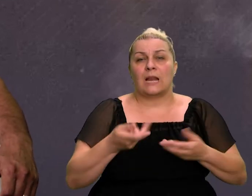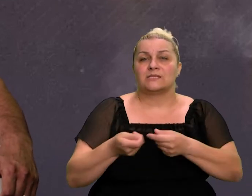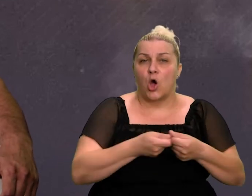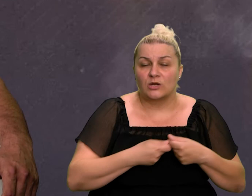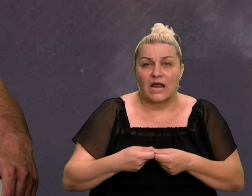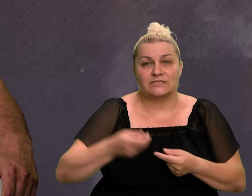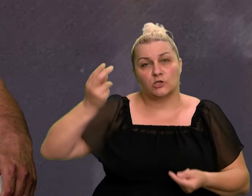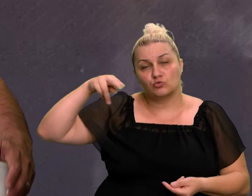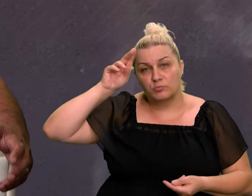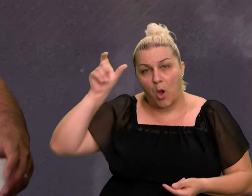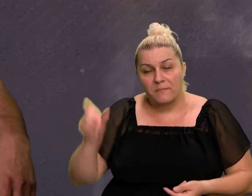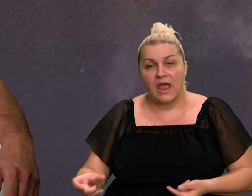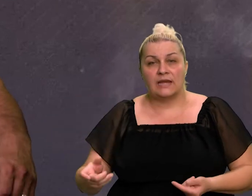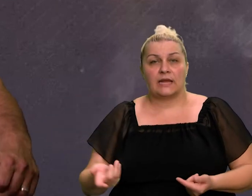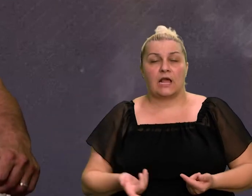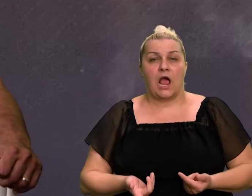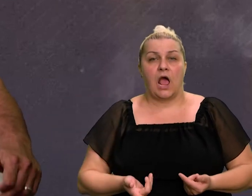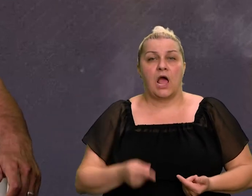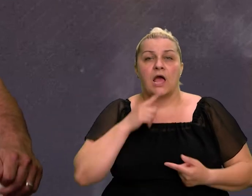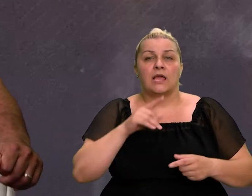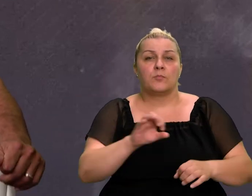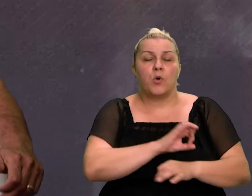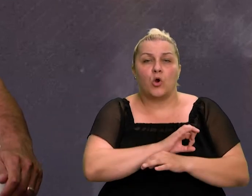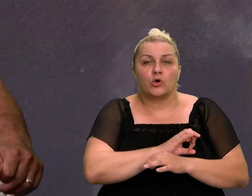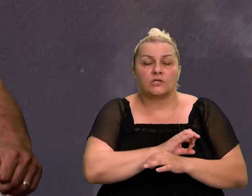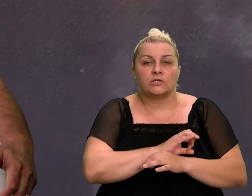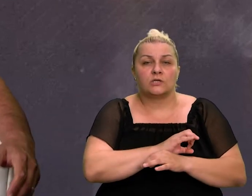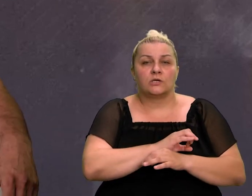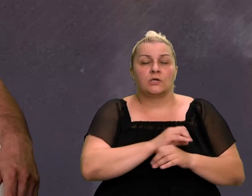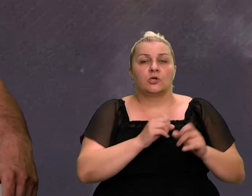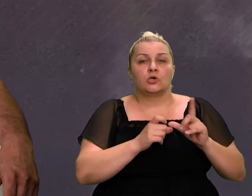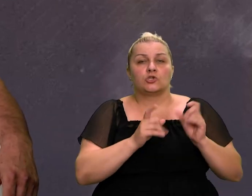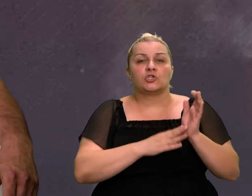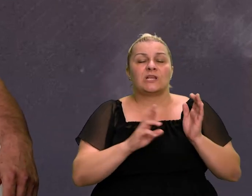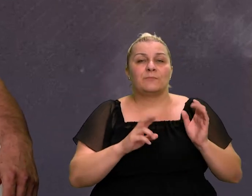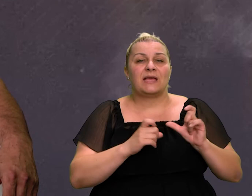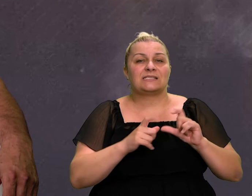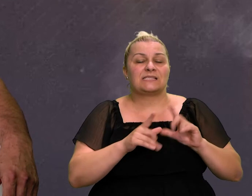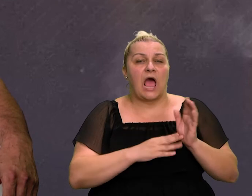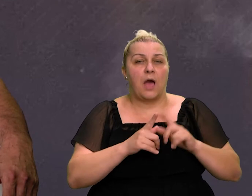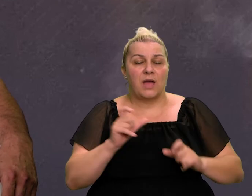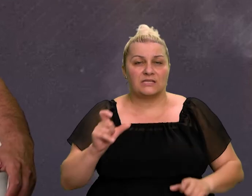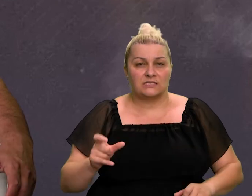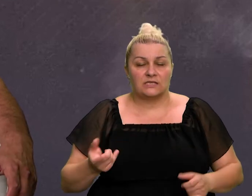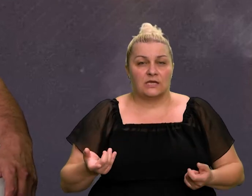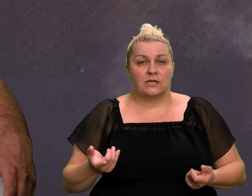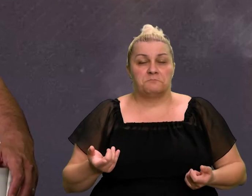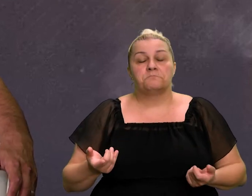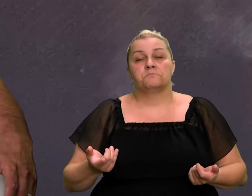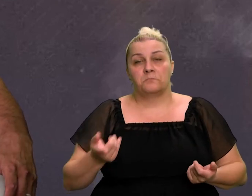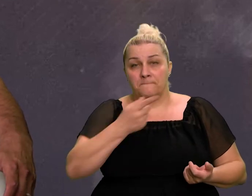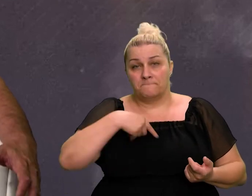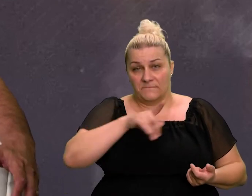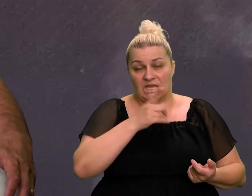spomenika i svega, i pokojni frašame, frišime, samac, tako da, mi Miljevčani